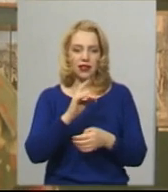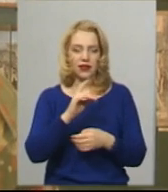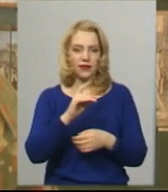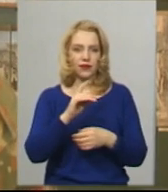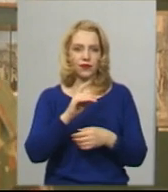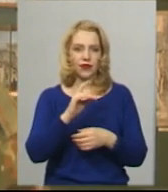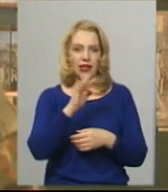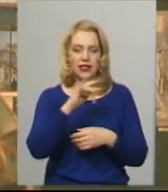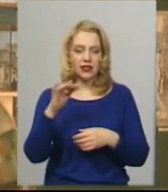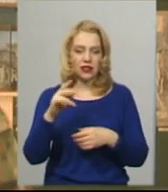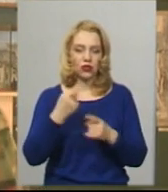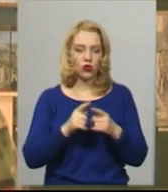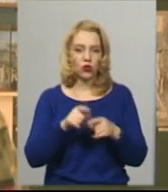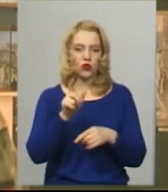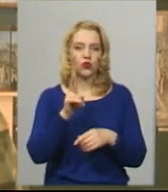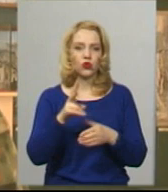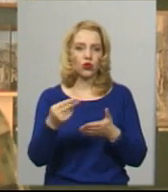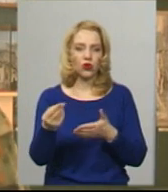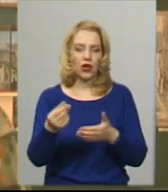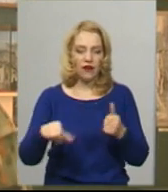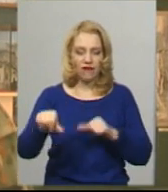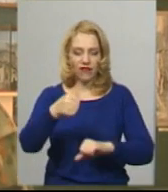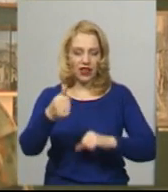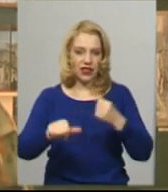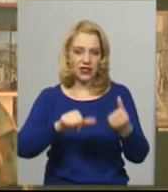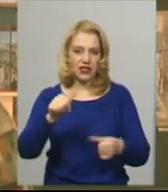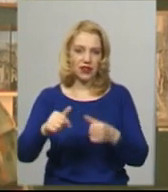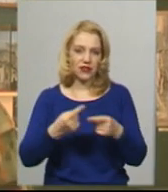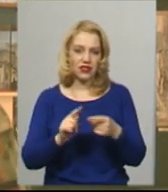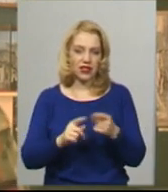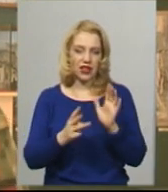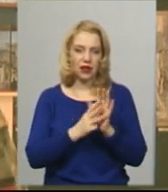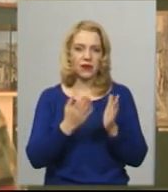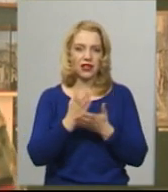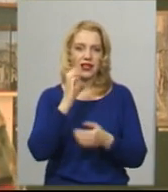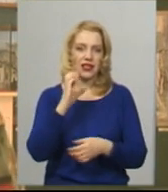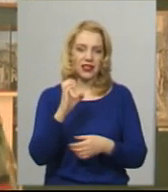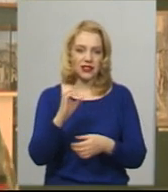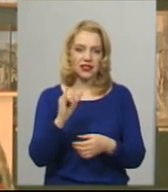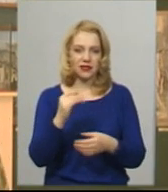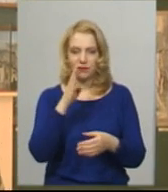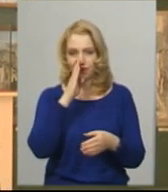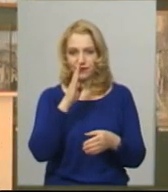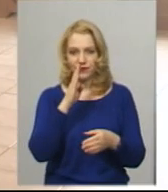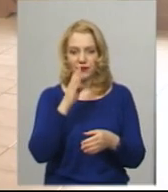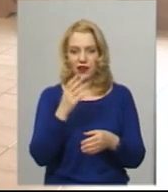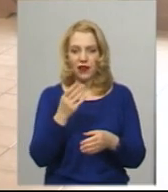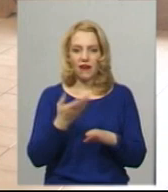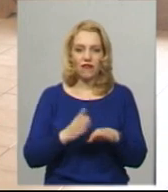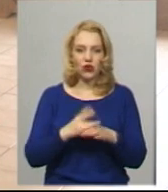того, хто цей герб вирізав на самому гербі. Там є літера «С» і ще є якась, яку поки що важко прочитати.